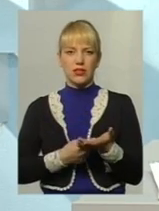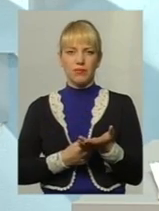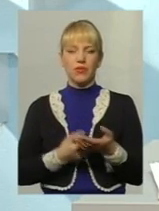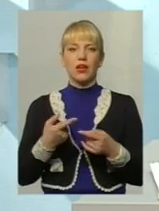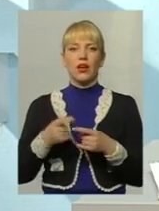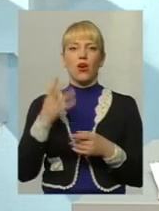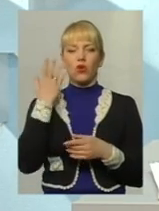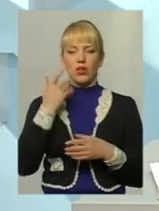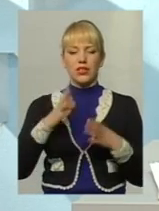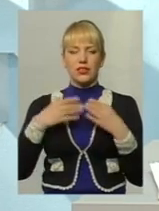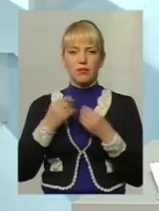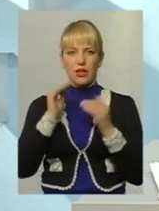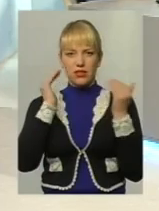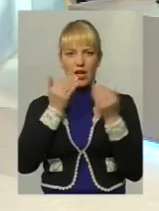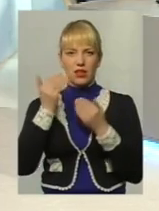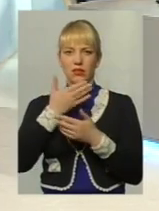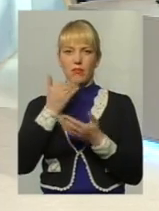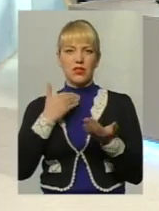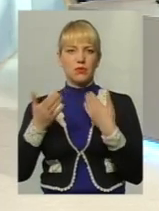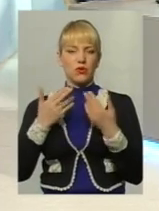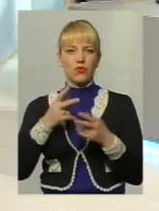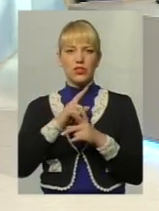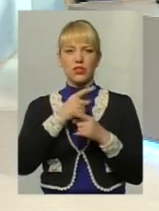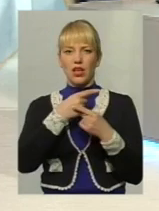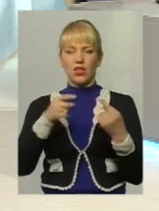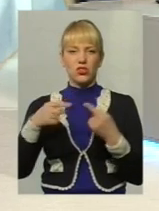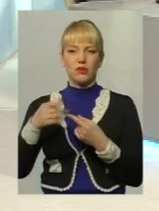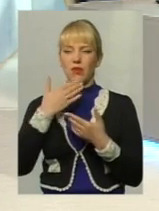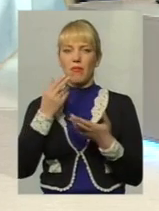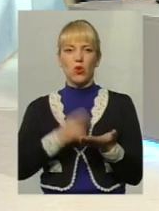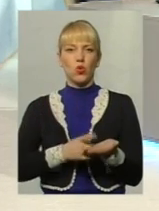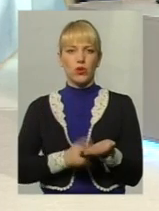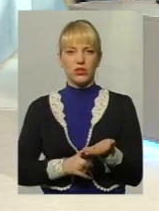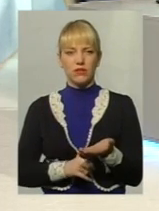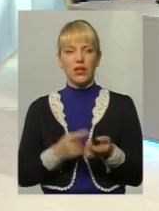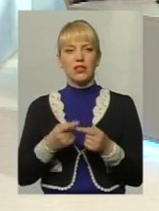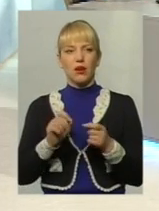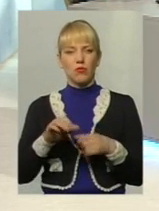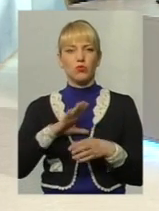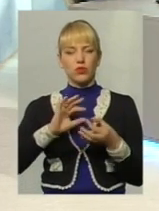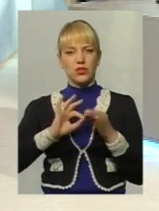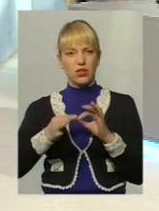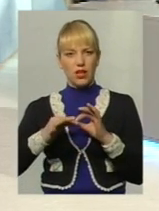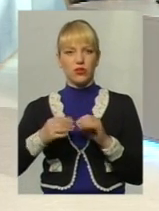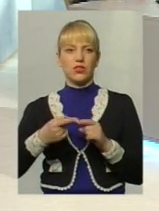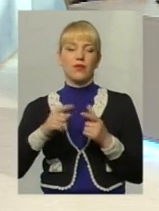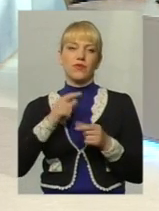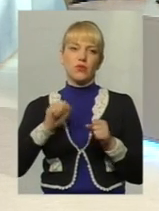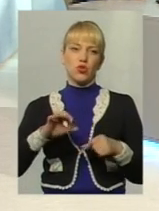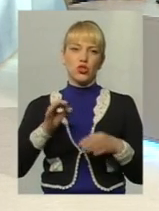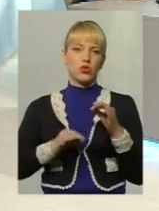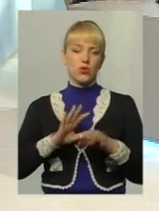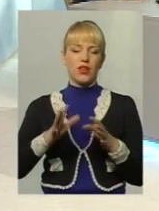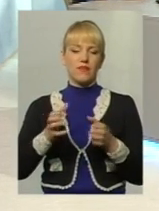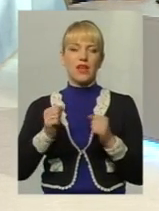живе закрито, не спілкується з іншими, відсутні реальні докази і це може потягнути складнощі. Чи може суд не взяти